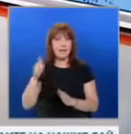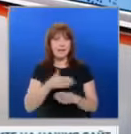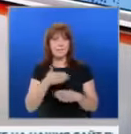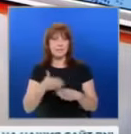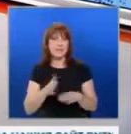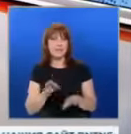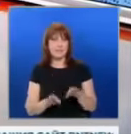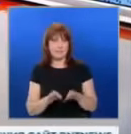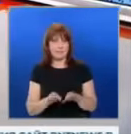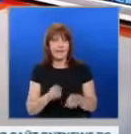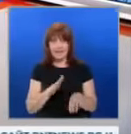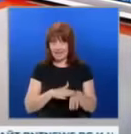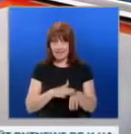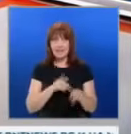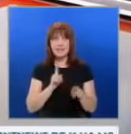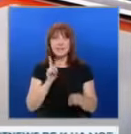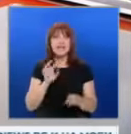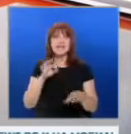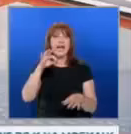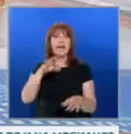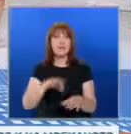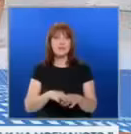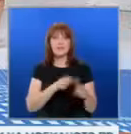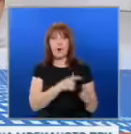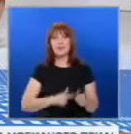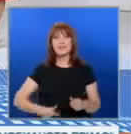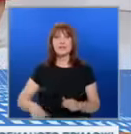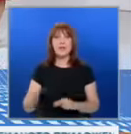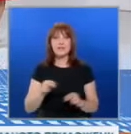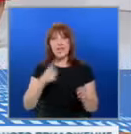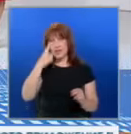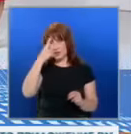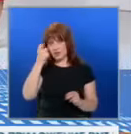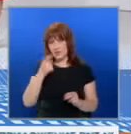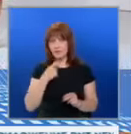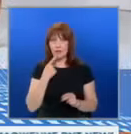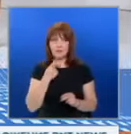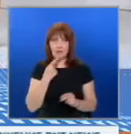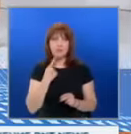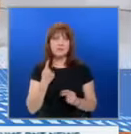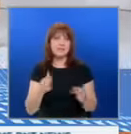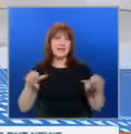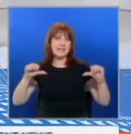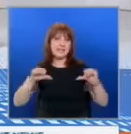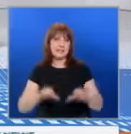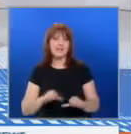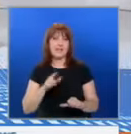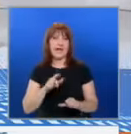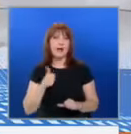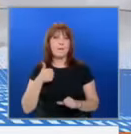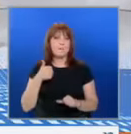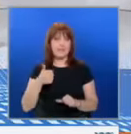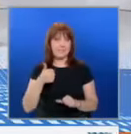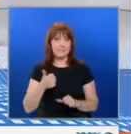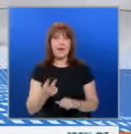стане факт обаче, тя трябва да бъде гласувана от Националния съвет. Числата говорят еднозначно за срива на социалистите. От